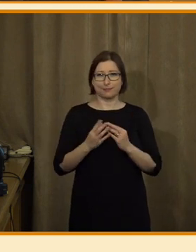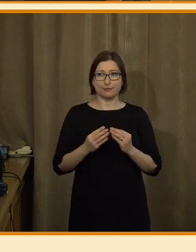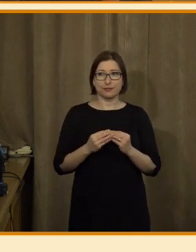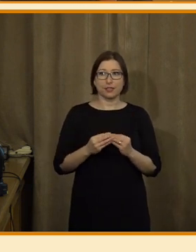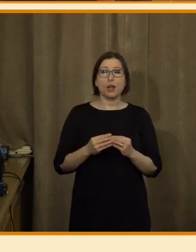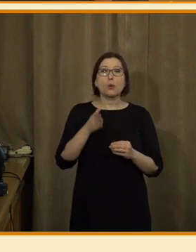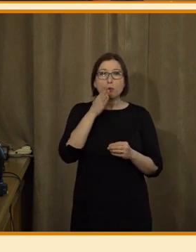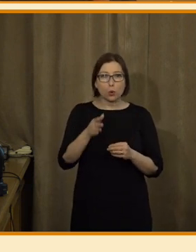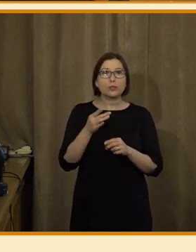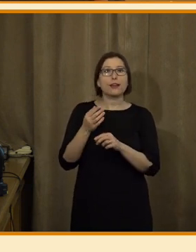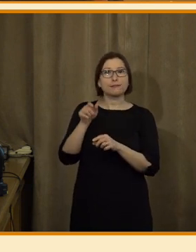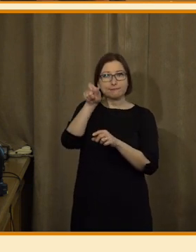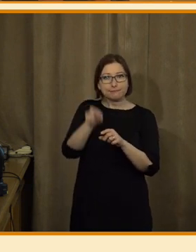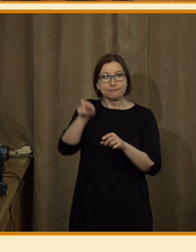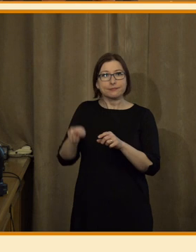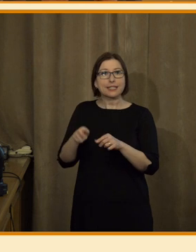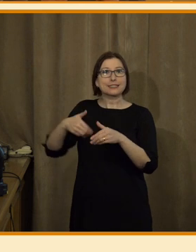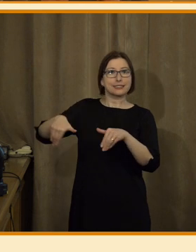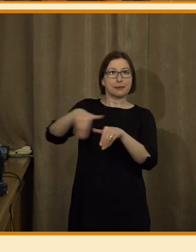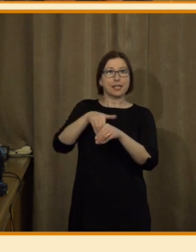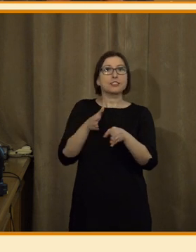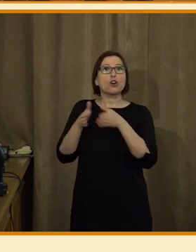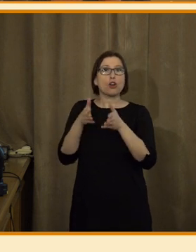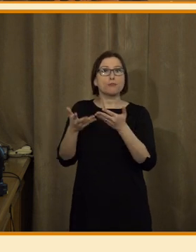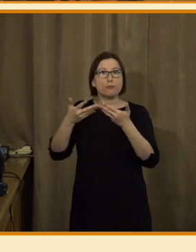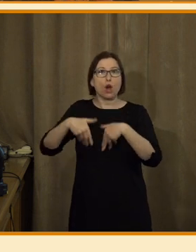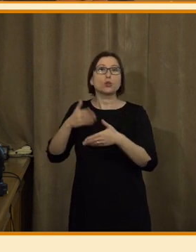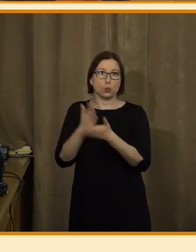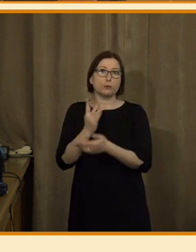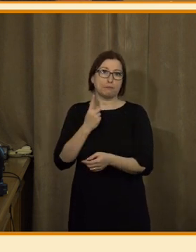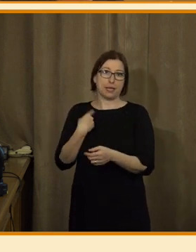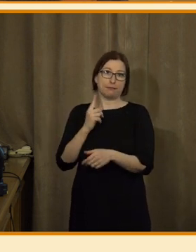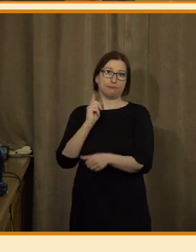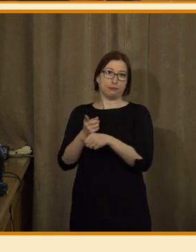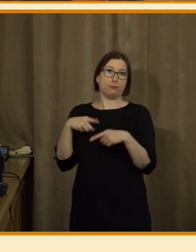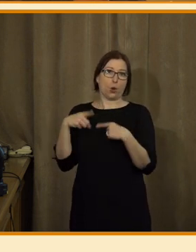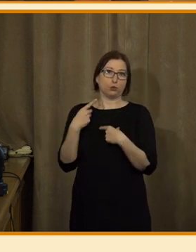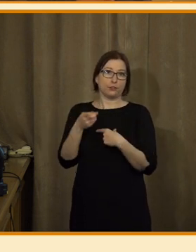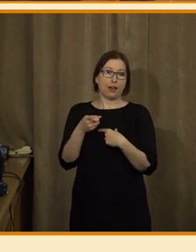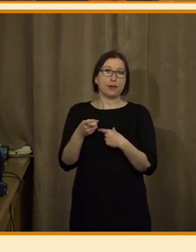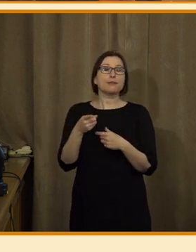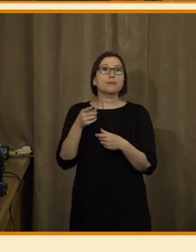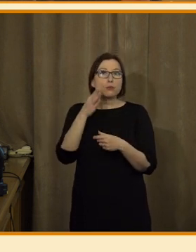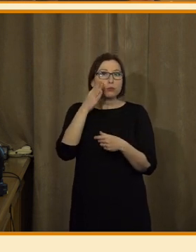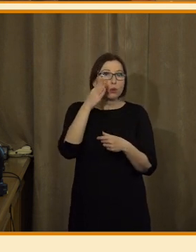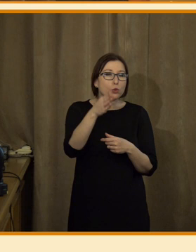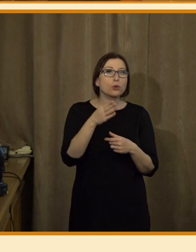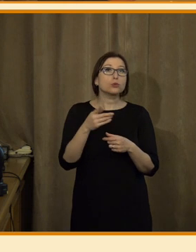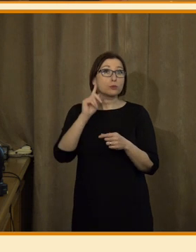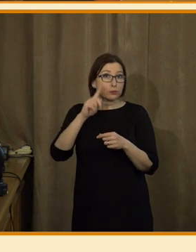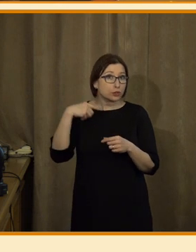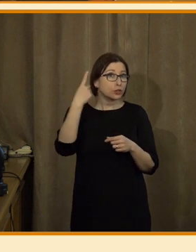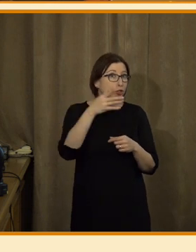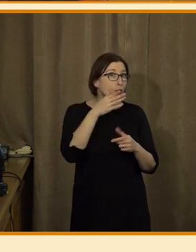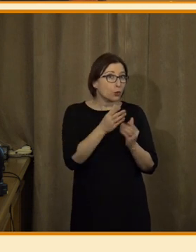Digitální zaměstnanci, to jsou autonómní roboti, kteří už pracují pro nás. Na těch pracujeme, to vám příště řeknu o